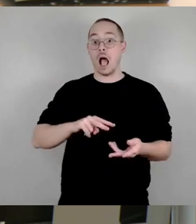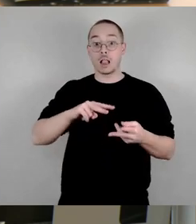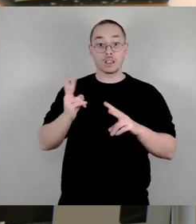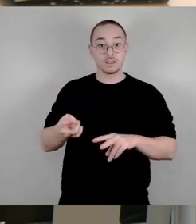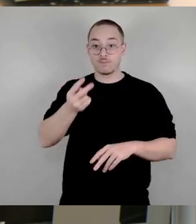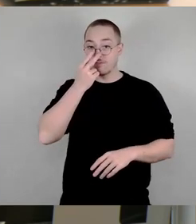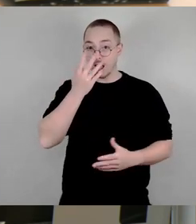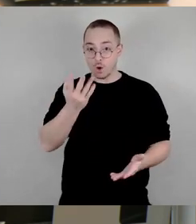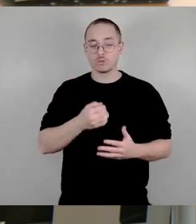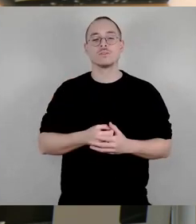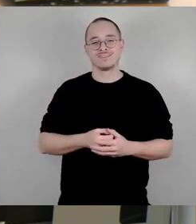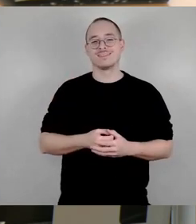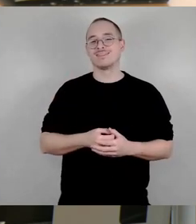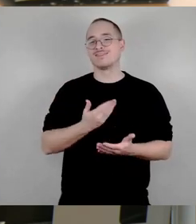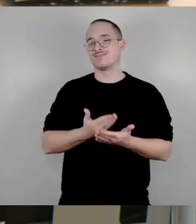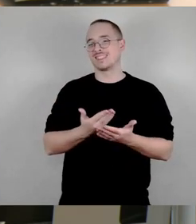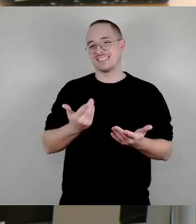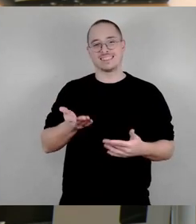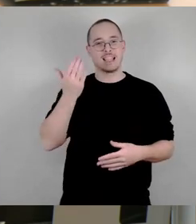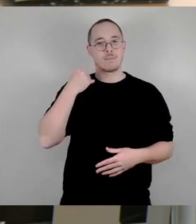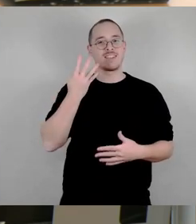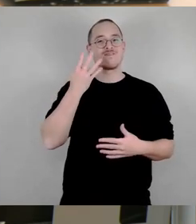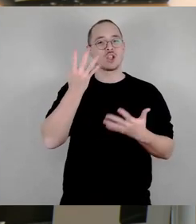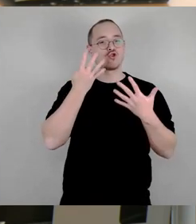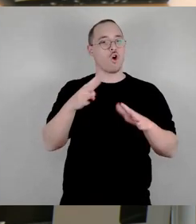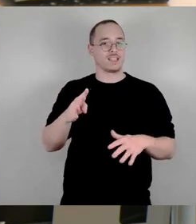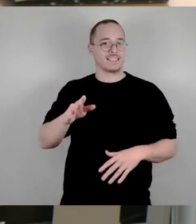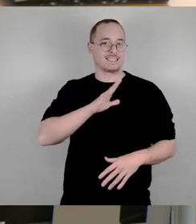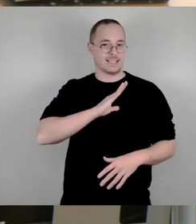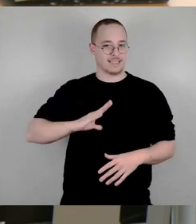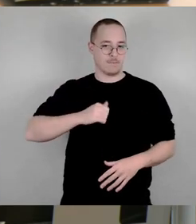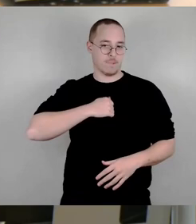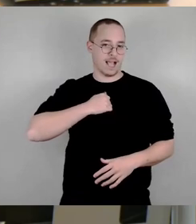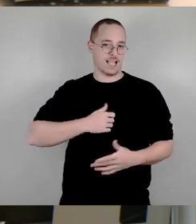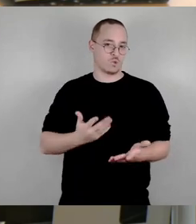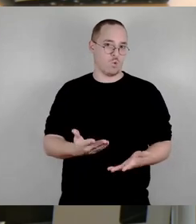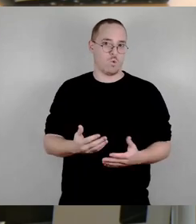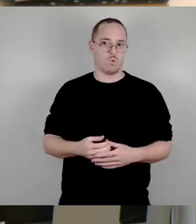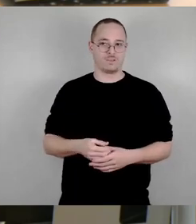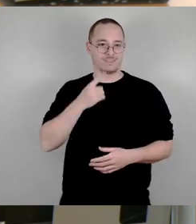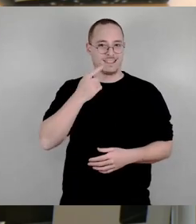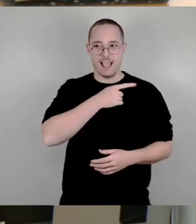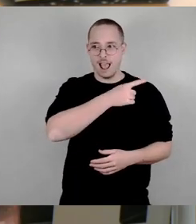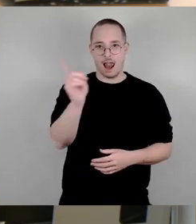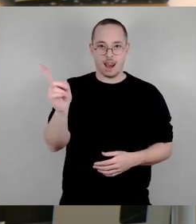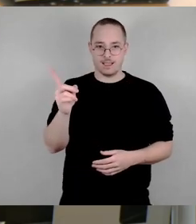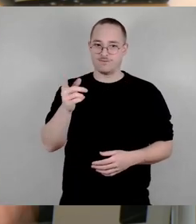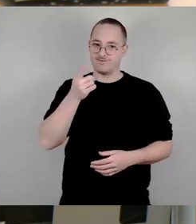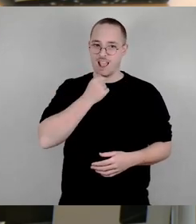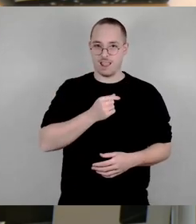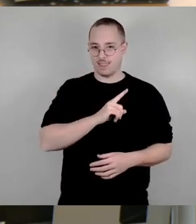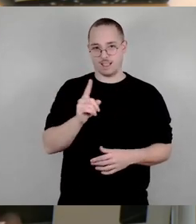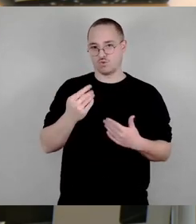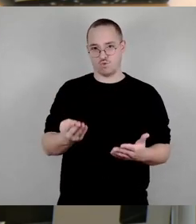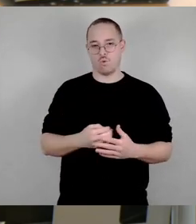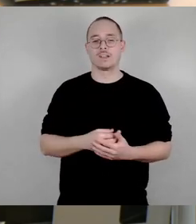beim Sachsenbad. Und das kann niemand, dem unsere Stadt am Herzen liegt, ernsthaft wollen. Und deshalb bitte